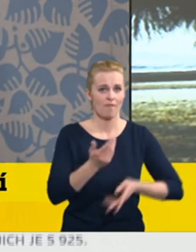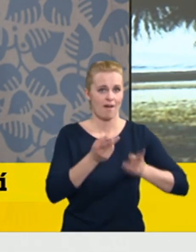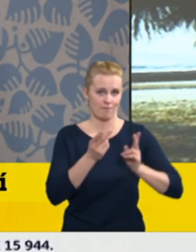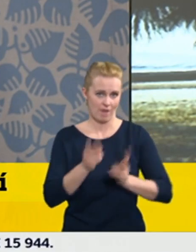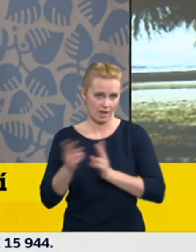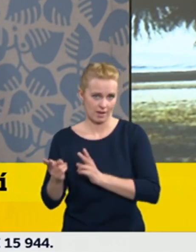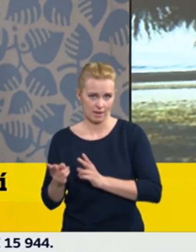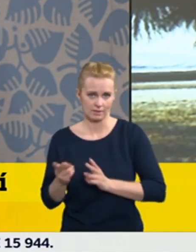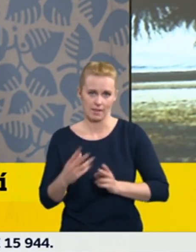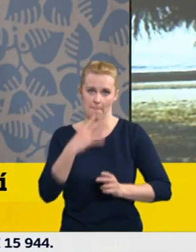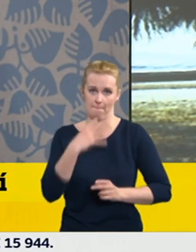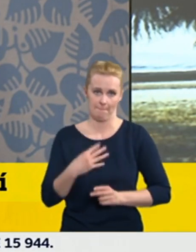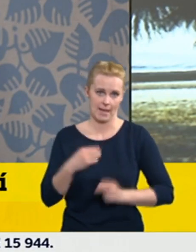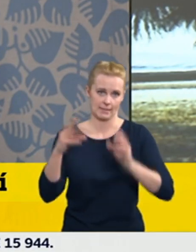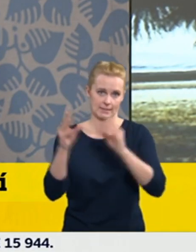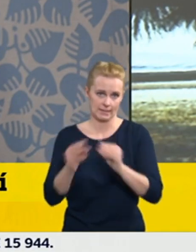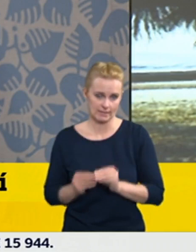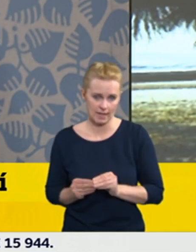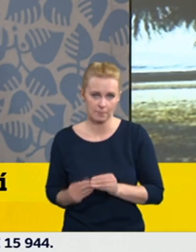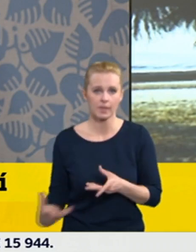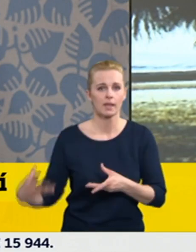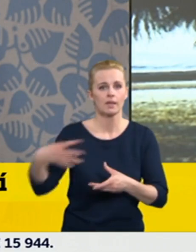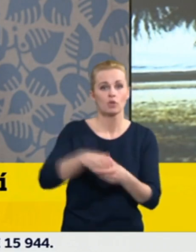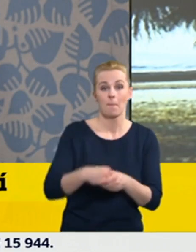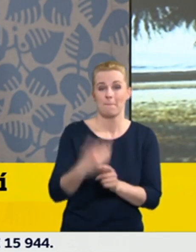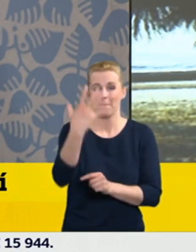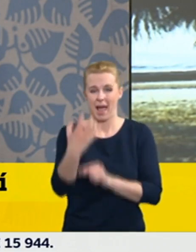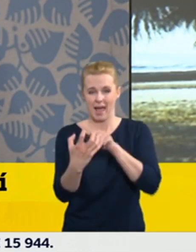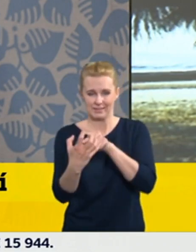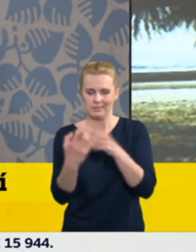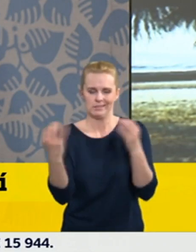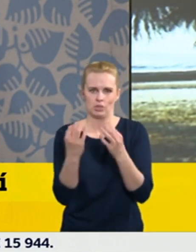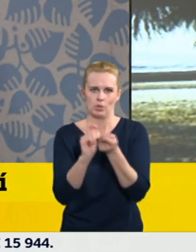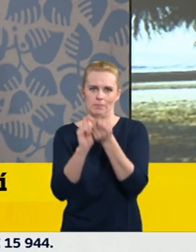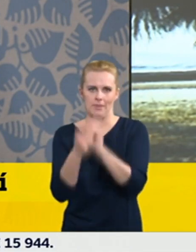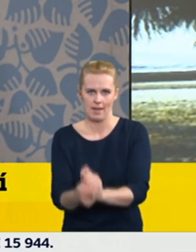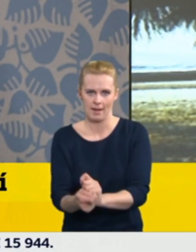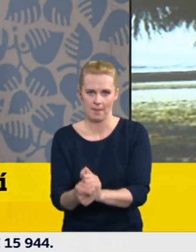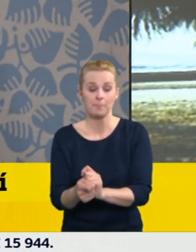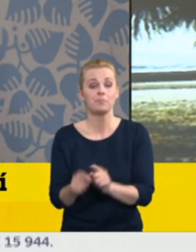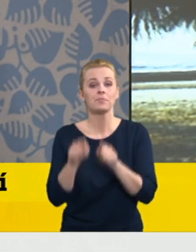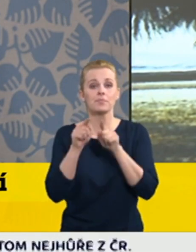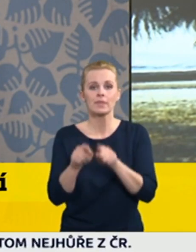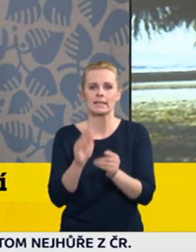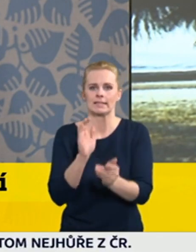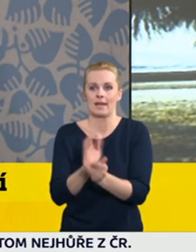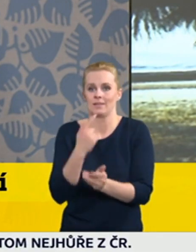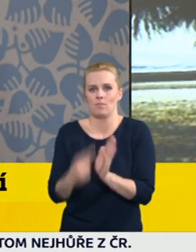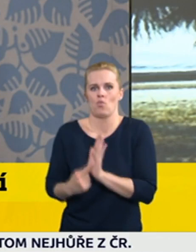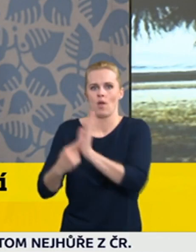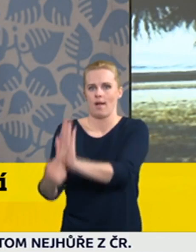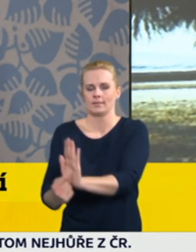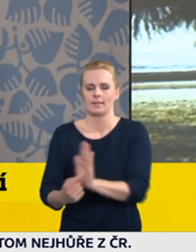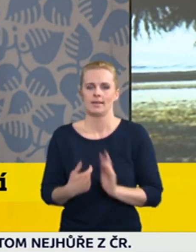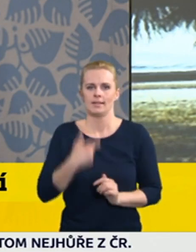určité změny v stupni číslo 5. A právě tu jsme zatím pozdrželi, protože ona svým způsobem tam